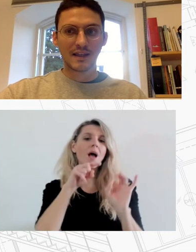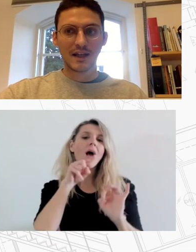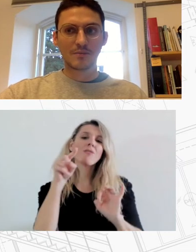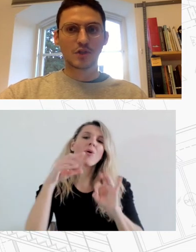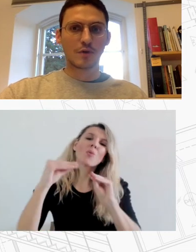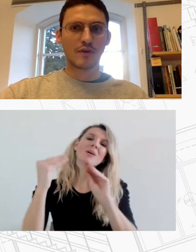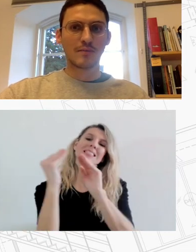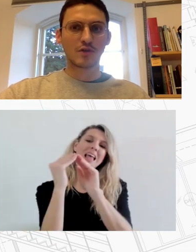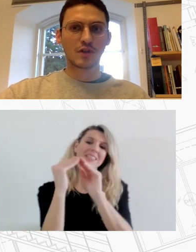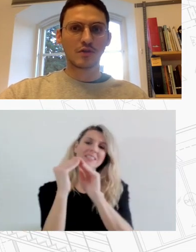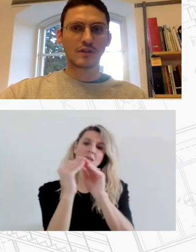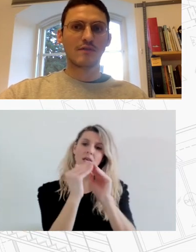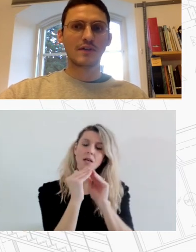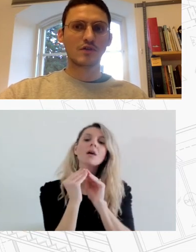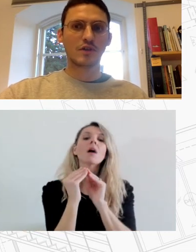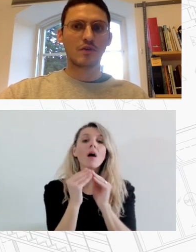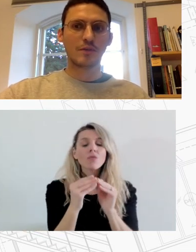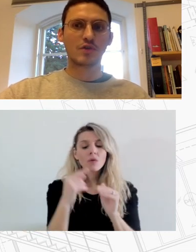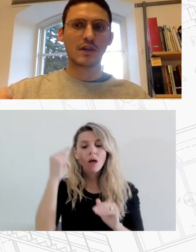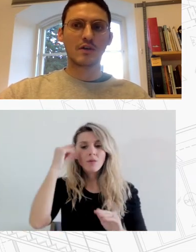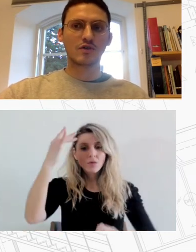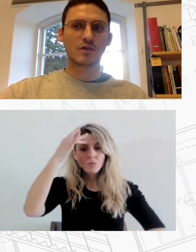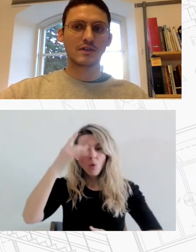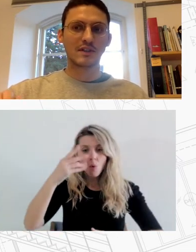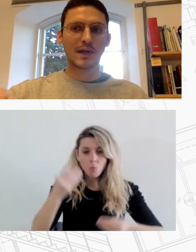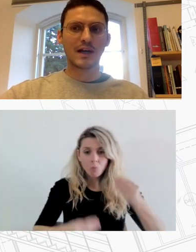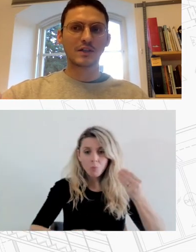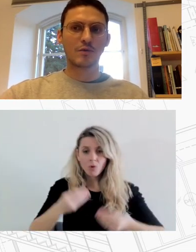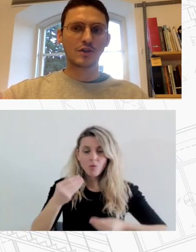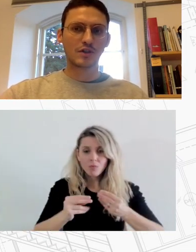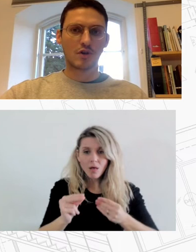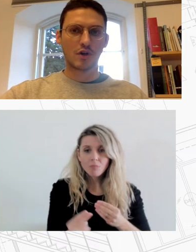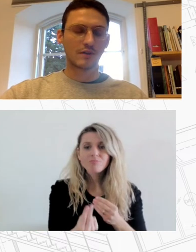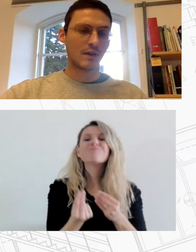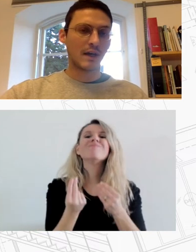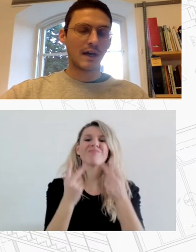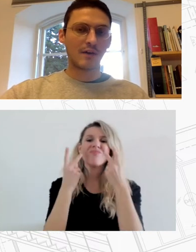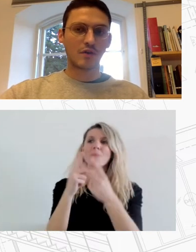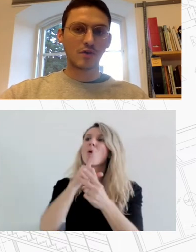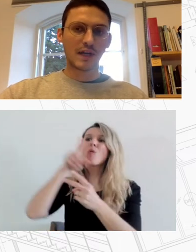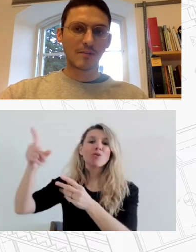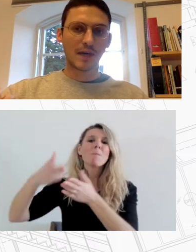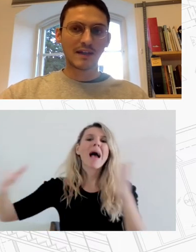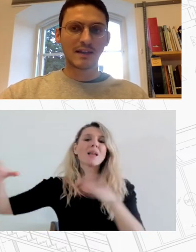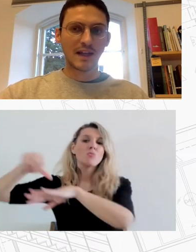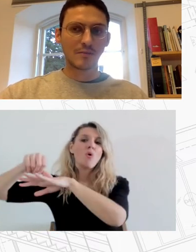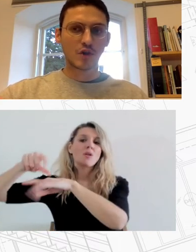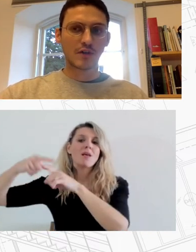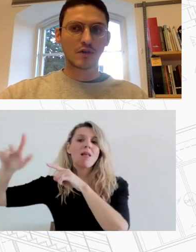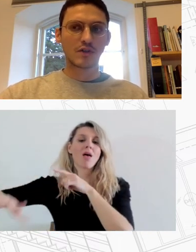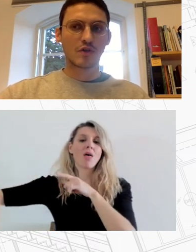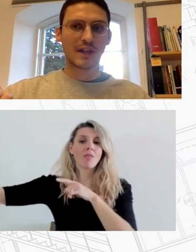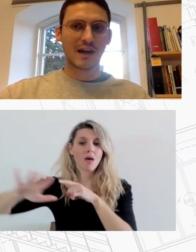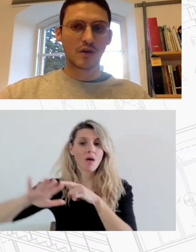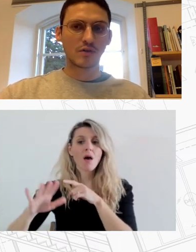και η αντίληψη του προβλήματος κίνονται στη βάση όσων εντοπίζονται κυρίως στις μεγάλες πόλεις της χώρας Αυτό αναπαράγει την έλλειψη